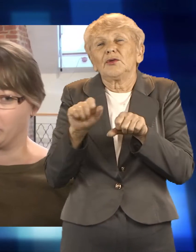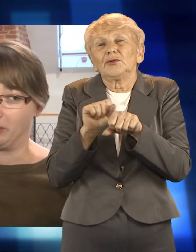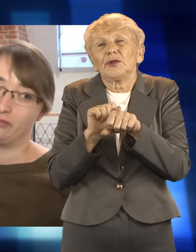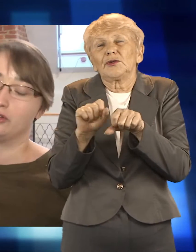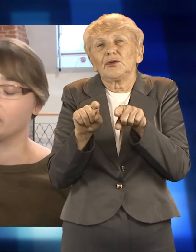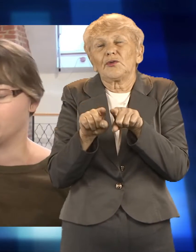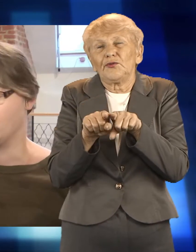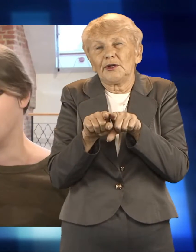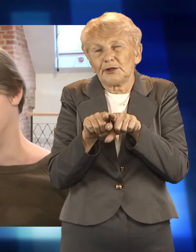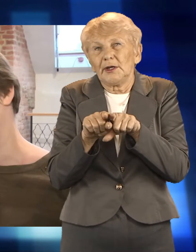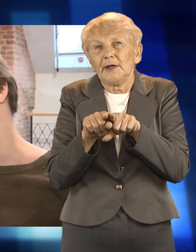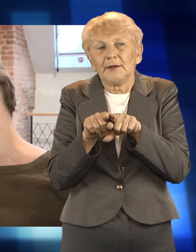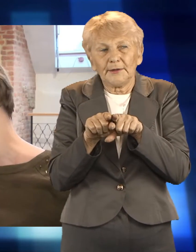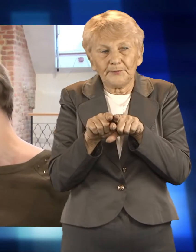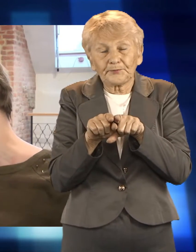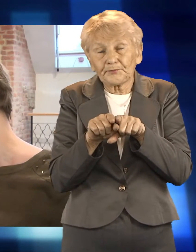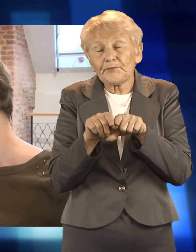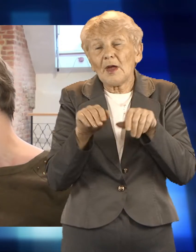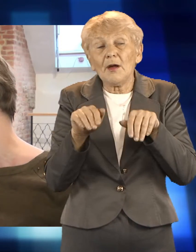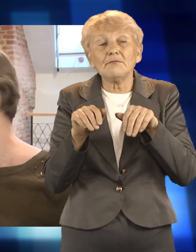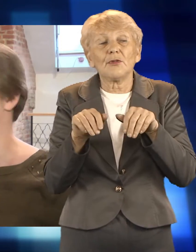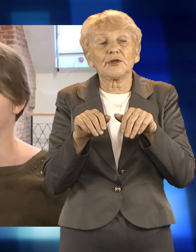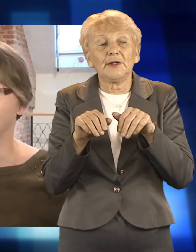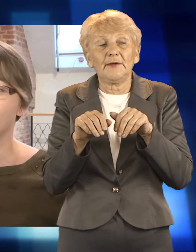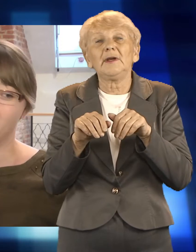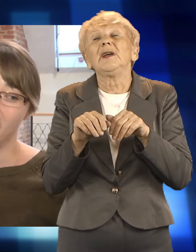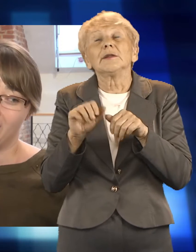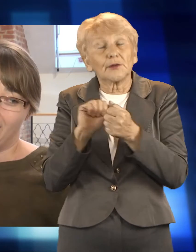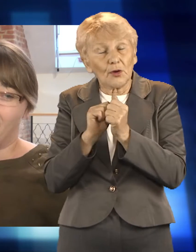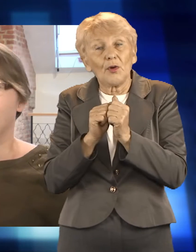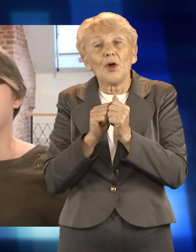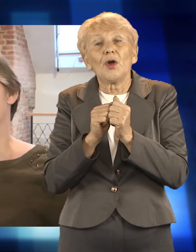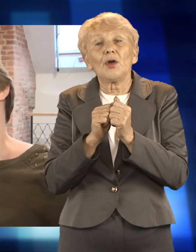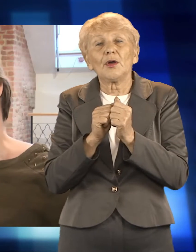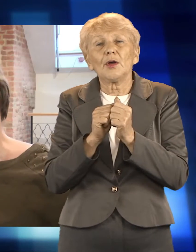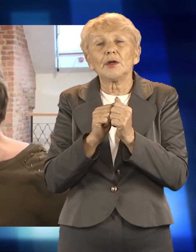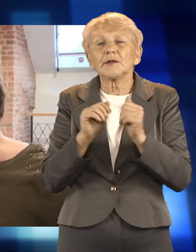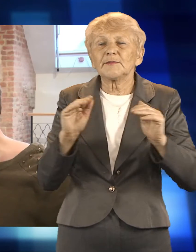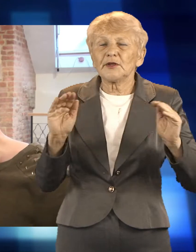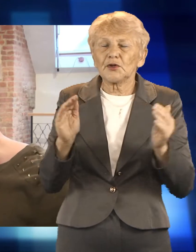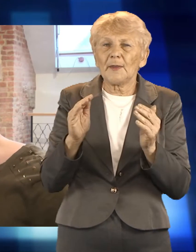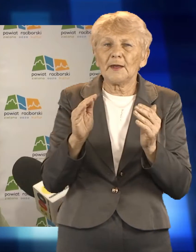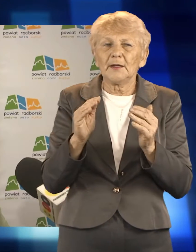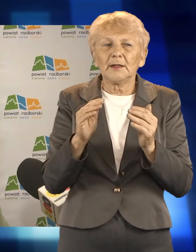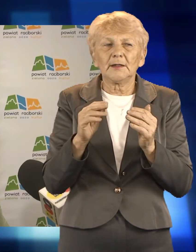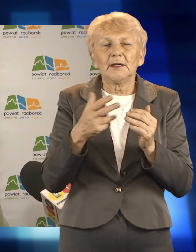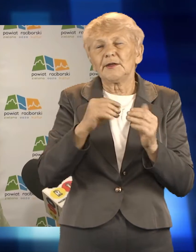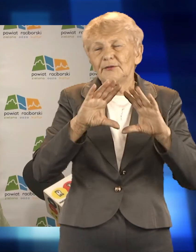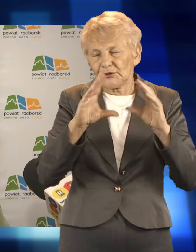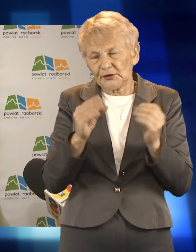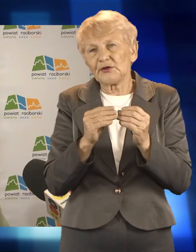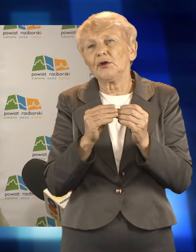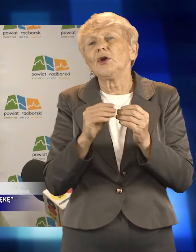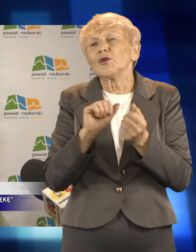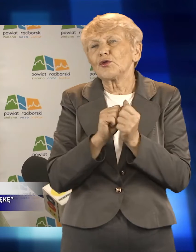najmniejszych problemów. No oczywiście ludzie niepełnosprawni nie mają pewne ograniczenia, ale to jest z drugiej strony nic do stracenia. Są kluby